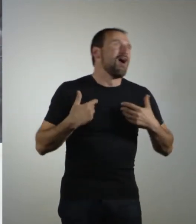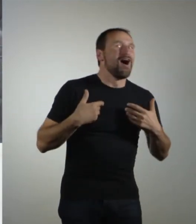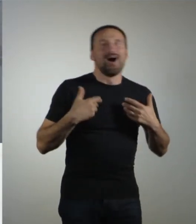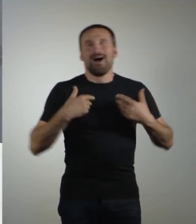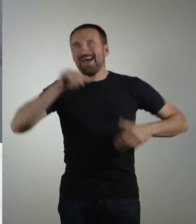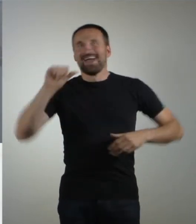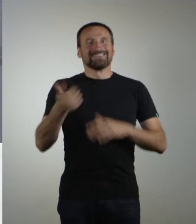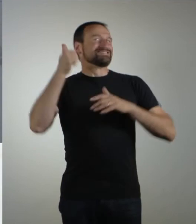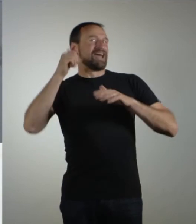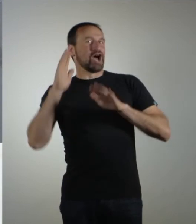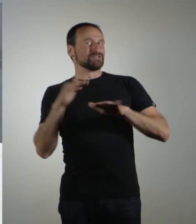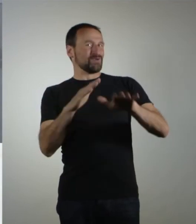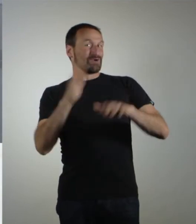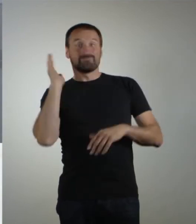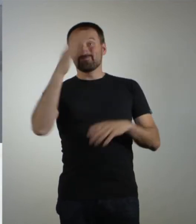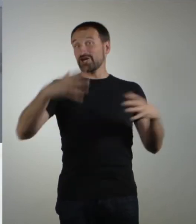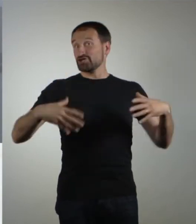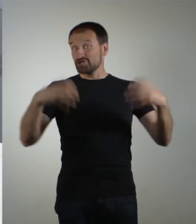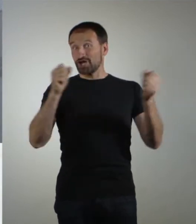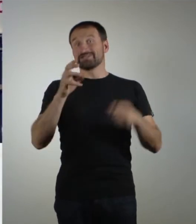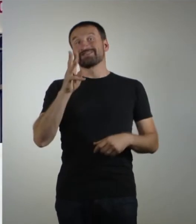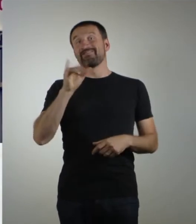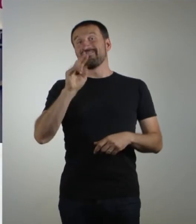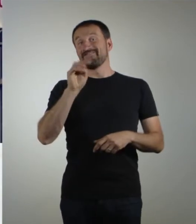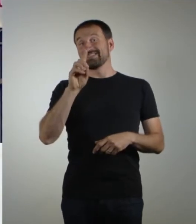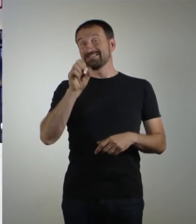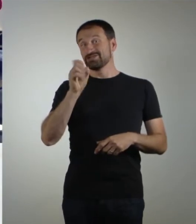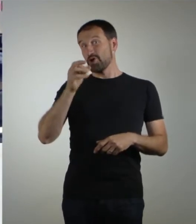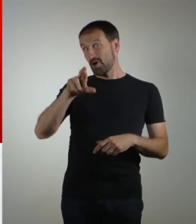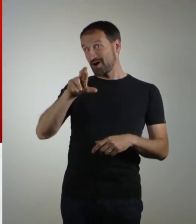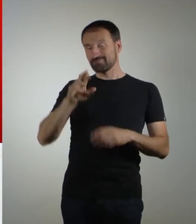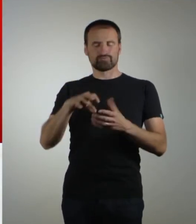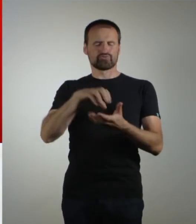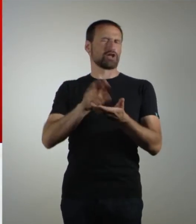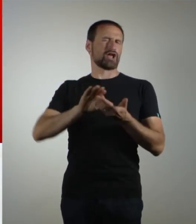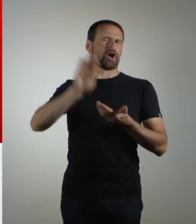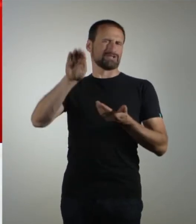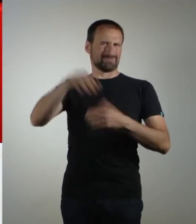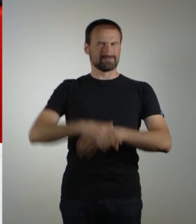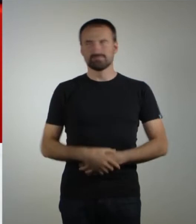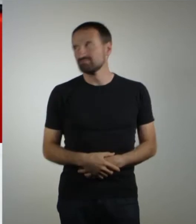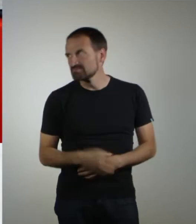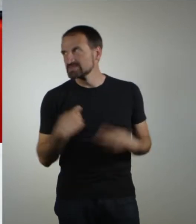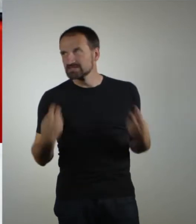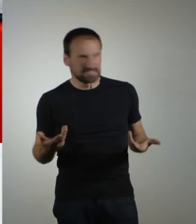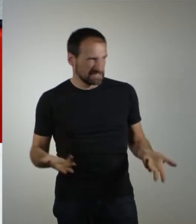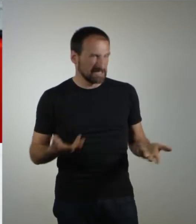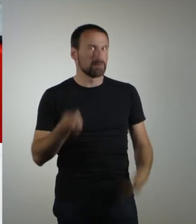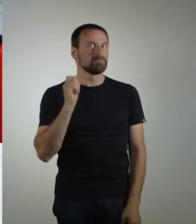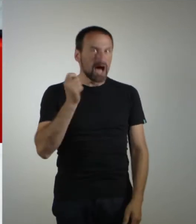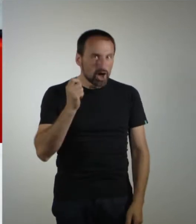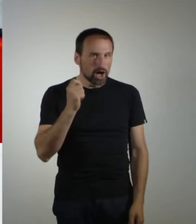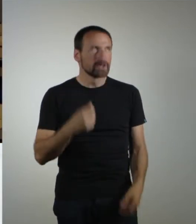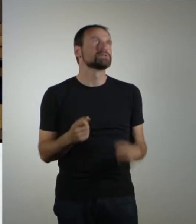Voller Vorfreude packen wir unseren ersten Ausflug an, zu Schloss Windsor außerhalb der Stadt. Wir sitzen hier am Bahnhof, frieren uns den